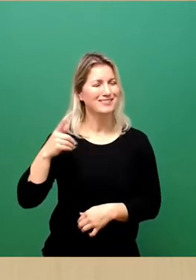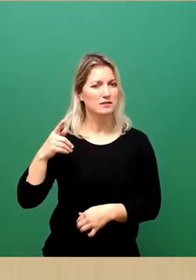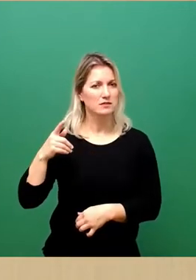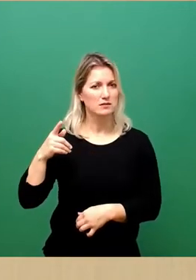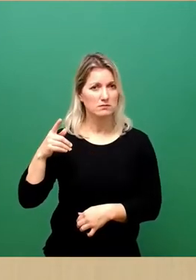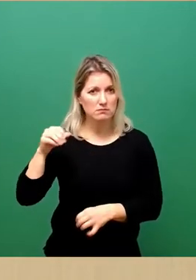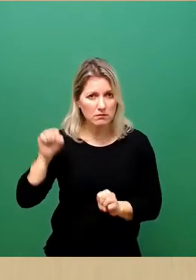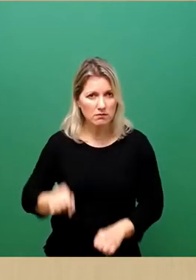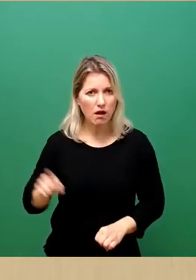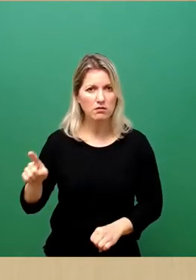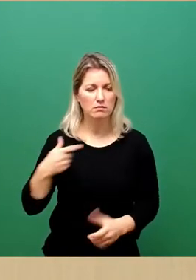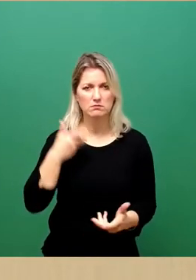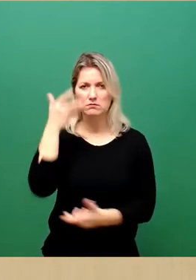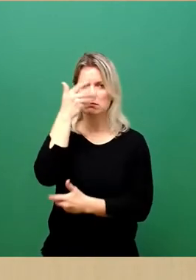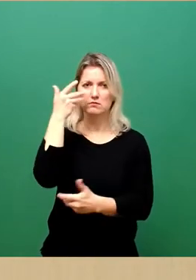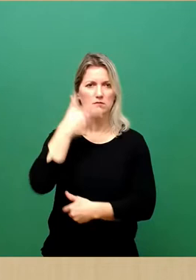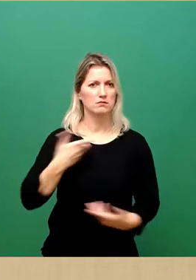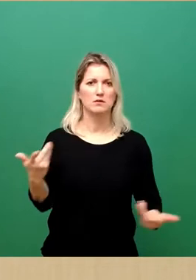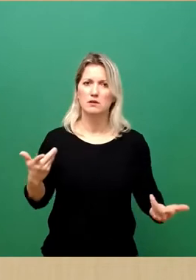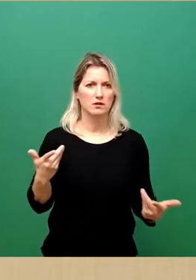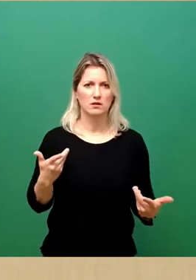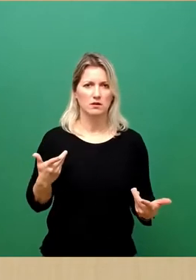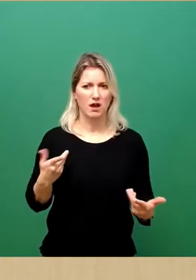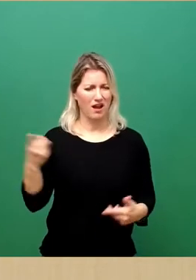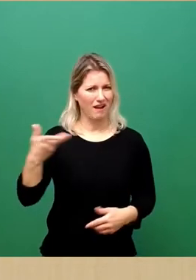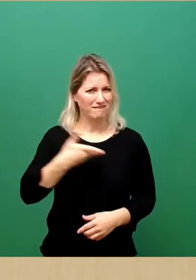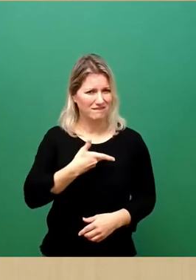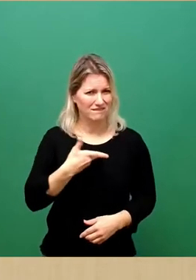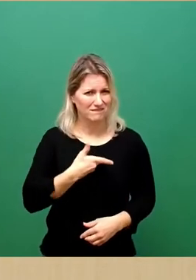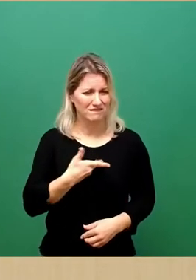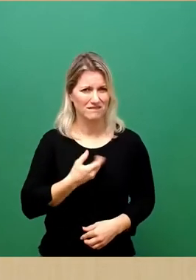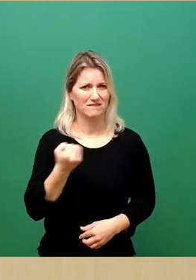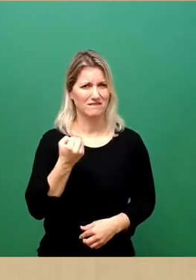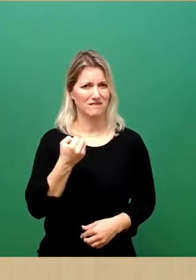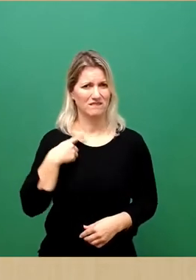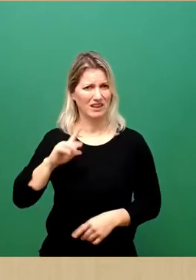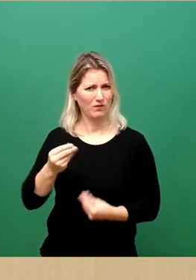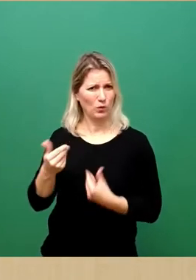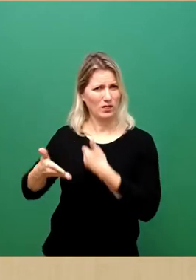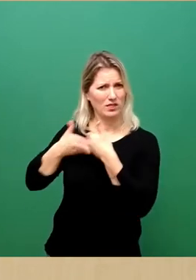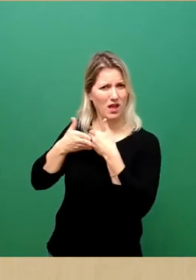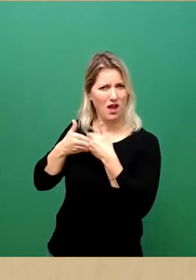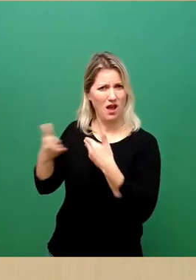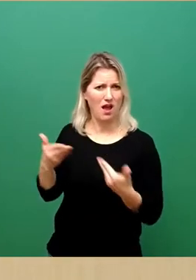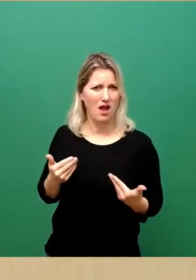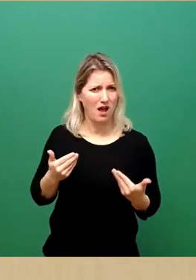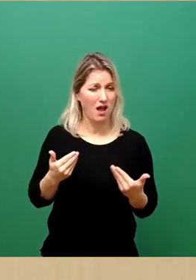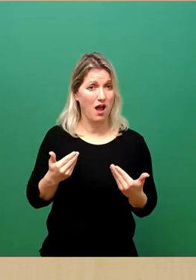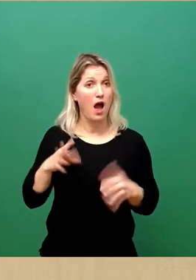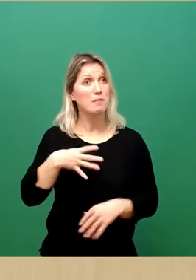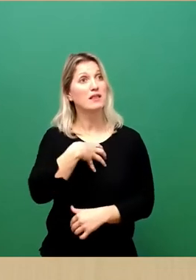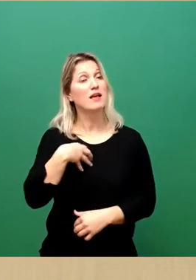Überschattet von für uns unvorstellbarem Leid, das uns zu nah ist. Doch nicht für alle Menschen in Dresden ist das